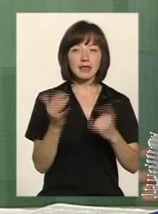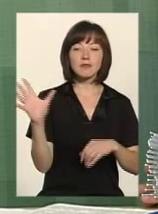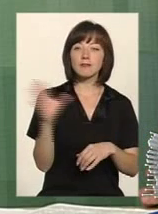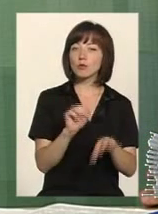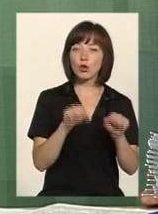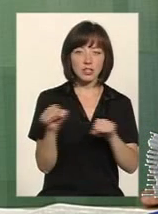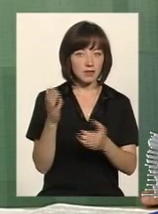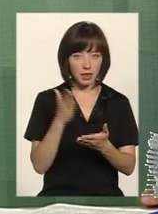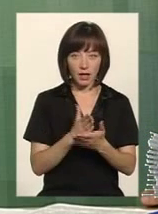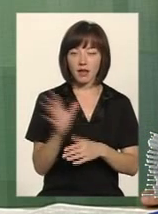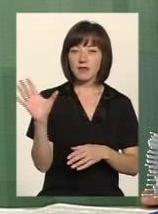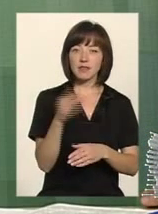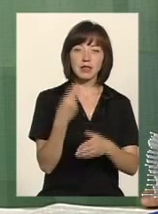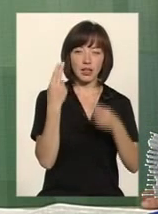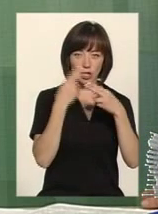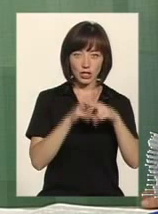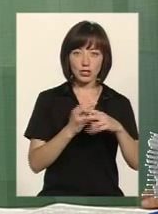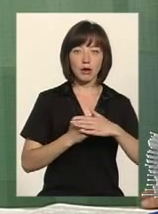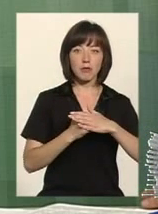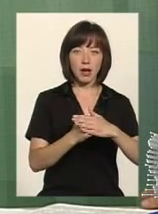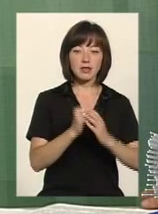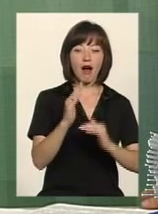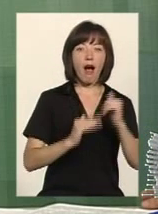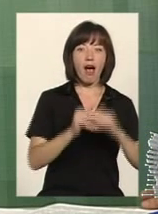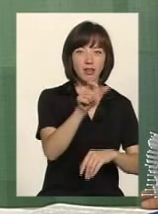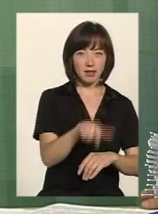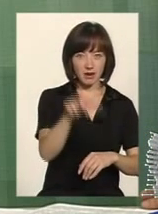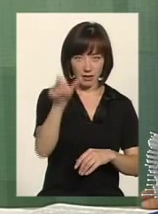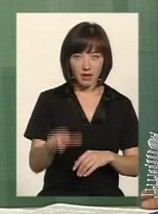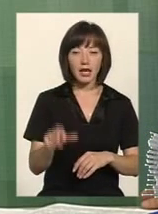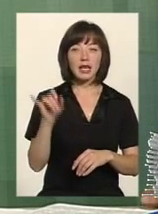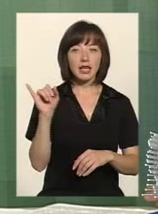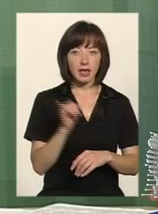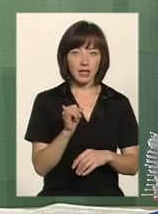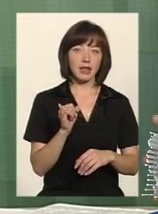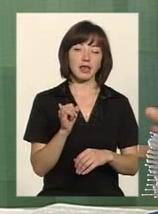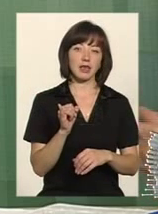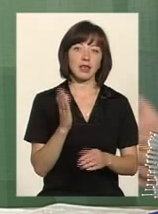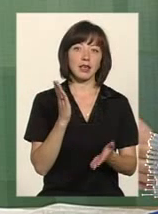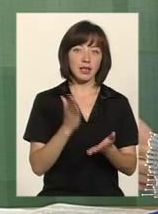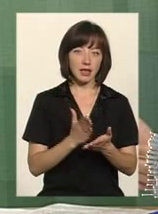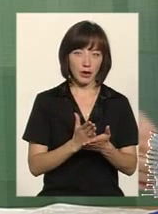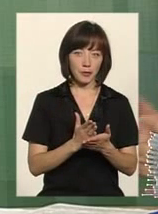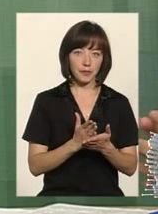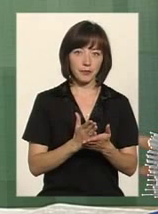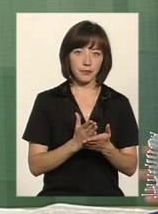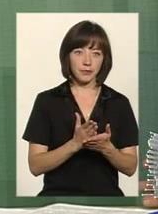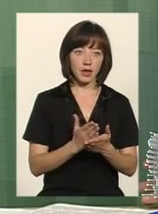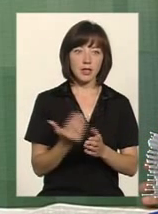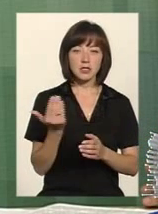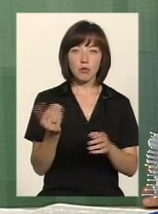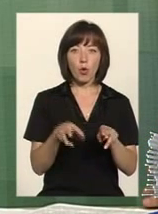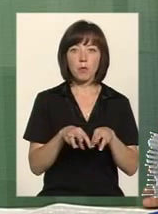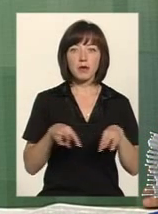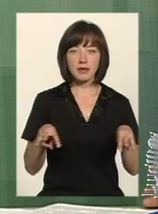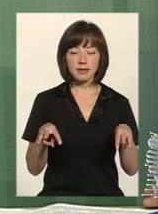можливості, вся матеріально-технічна база, кадровий потенціал. І з боку міністра